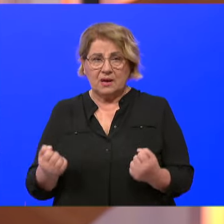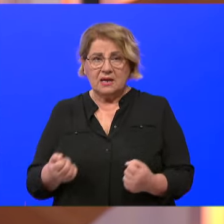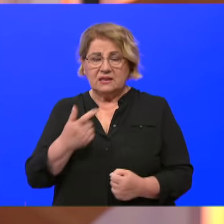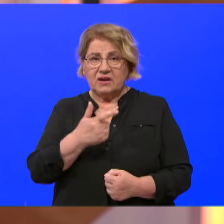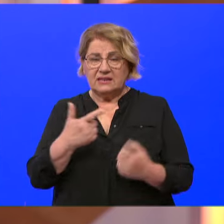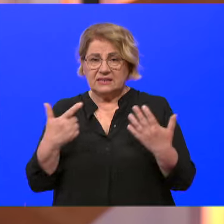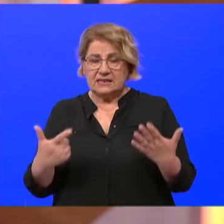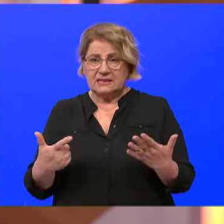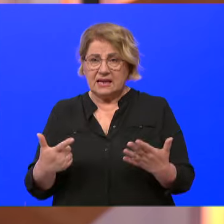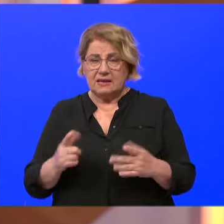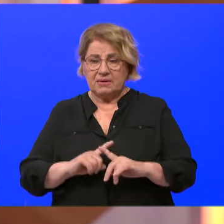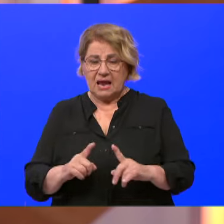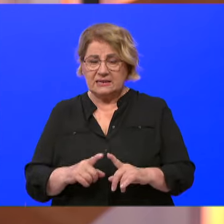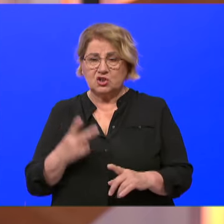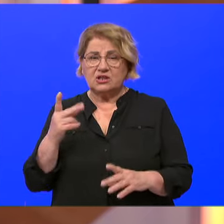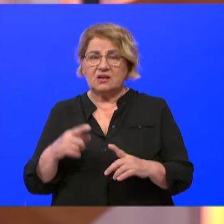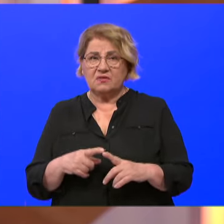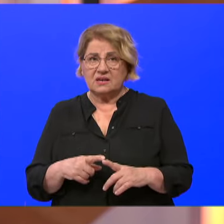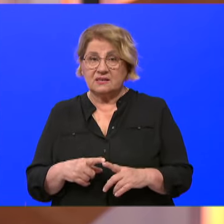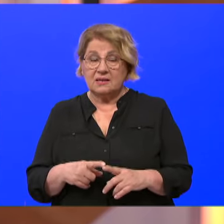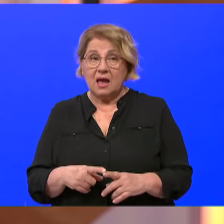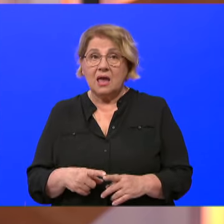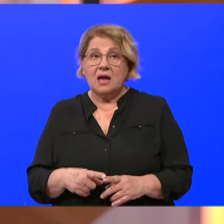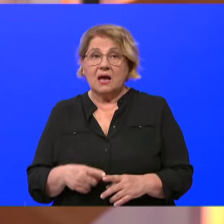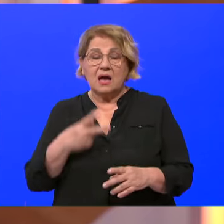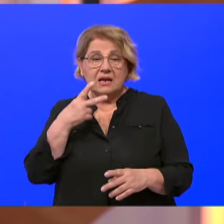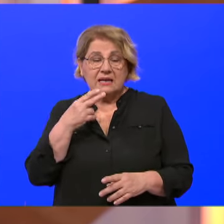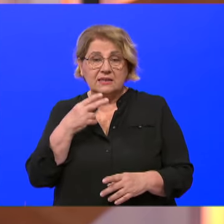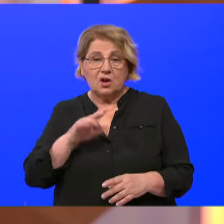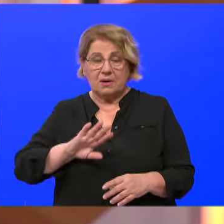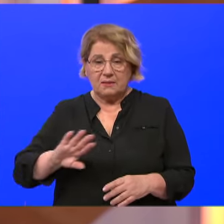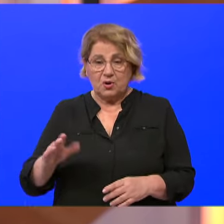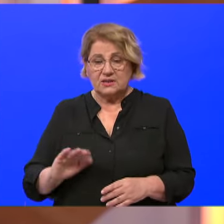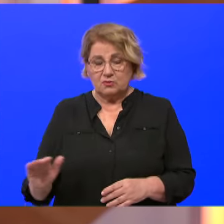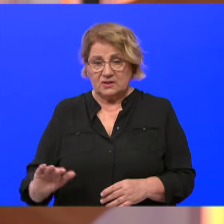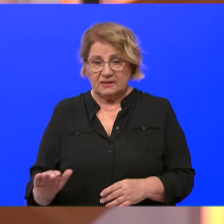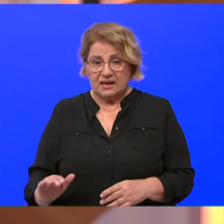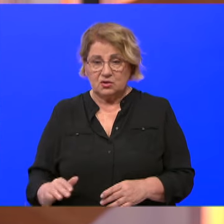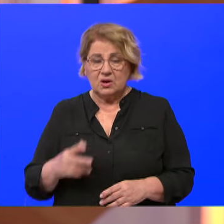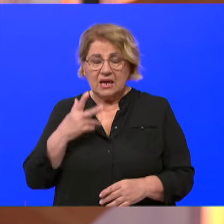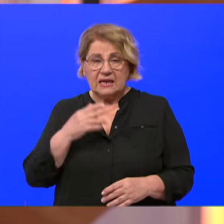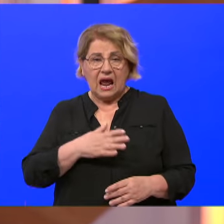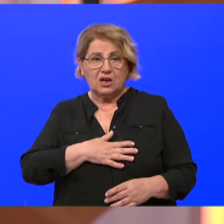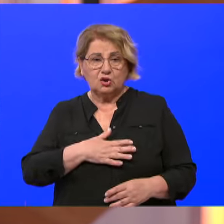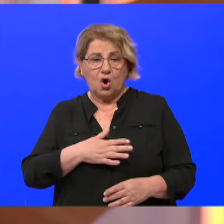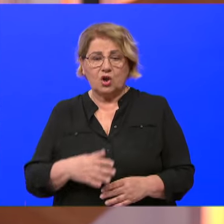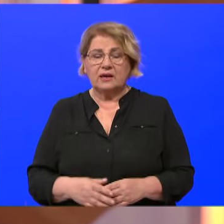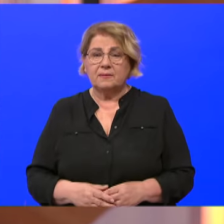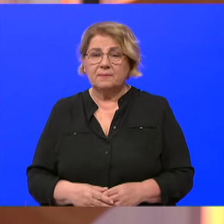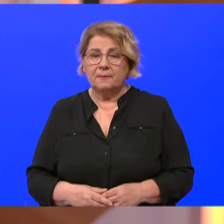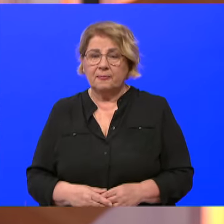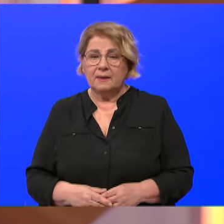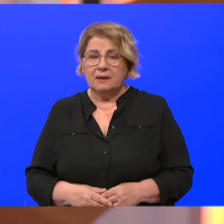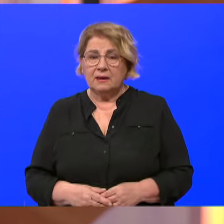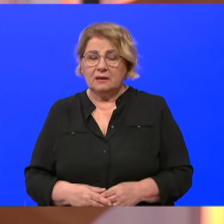vrsta karcinoma i za pedijatriju i posebno za rak dojke, gdje to je jedna